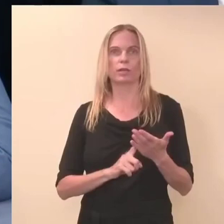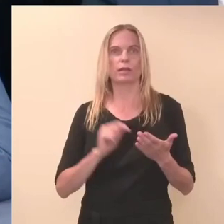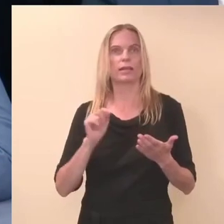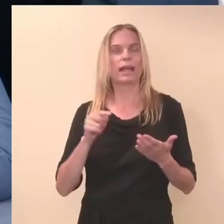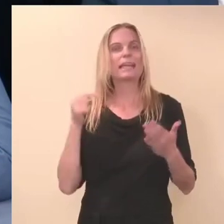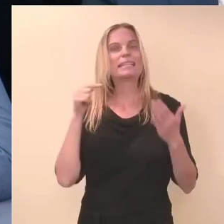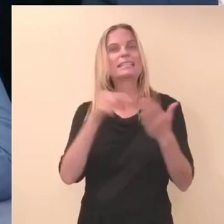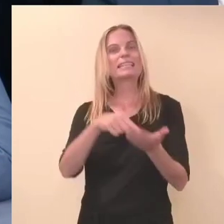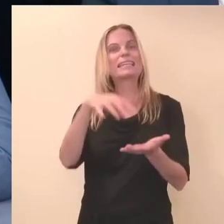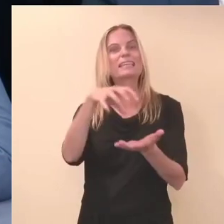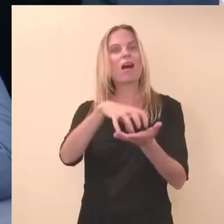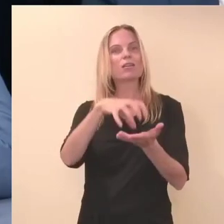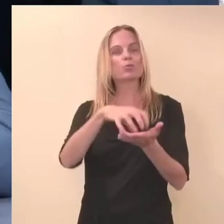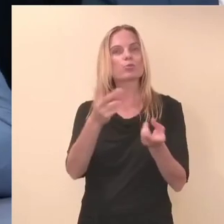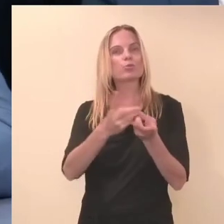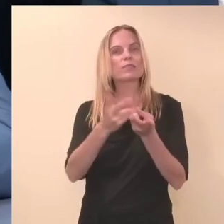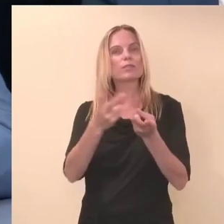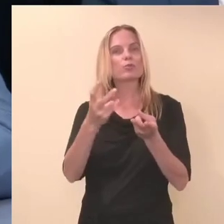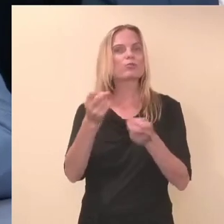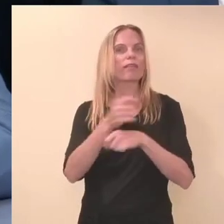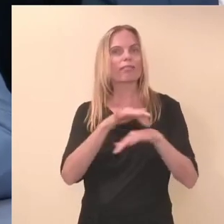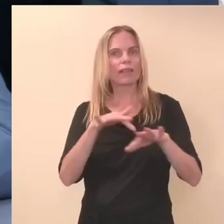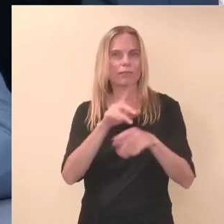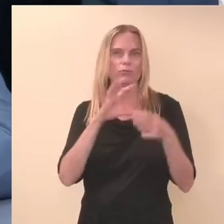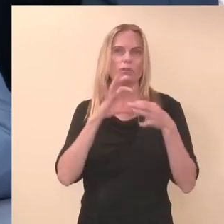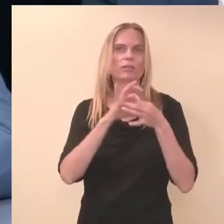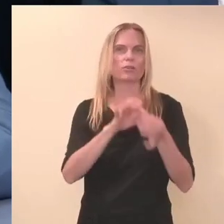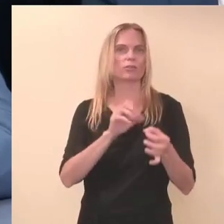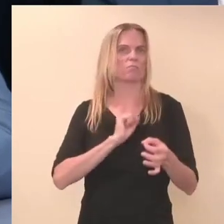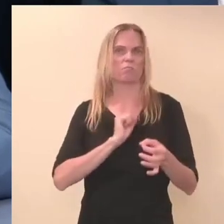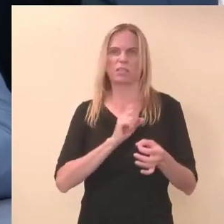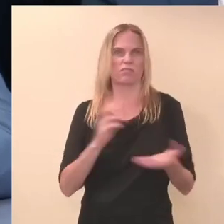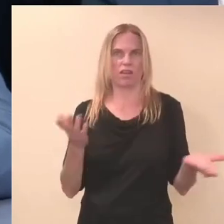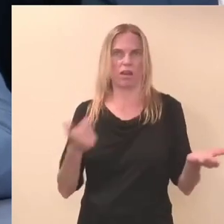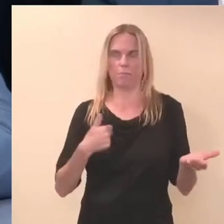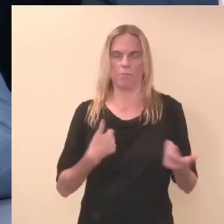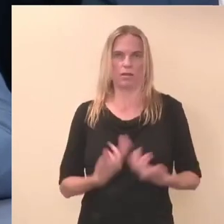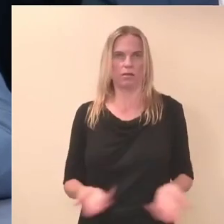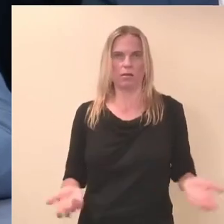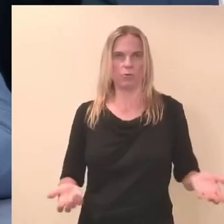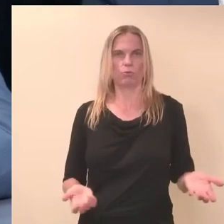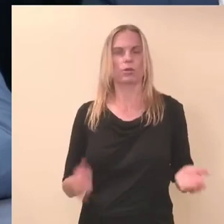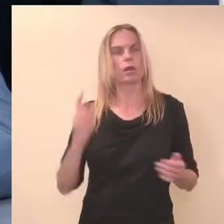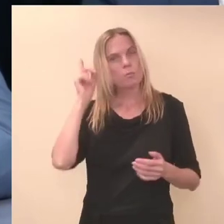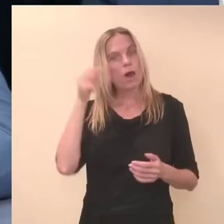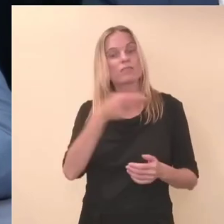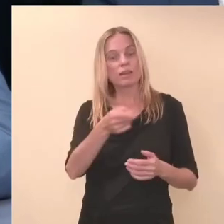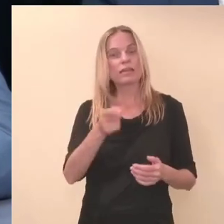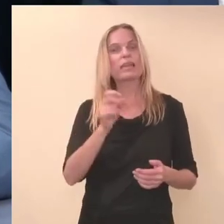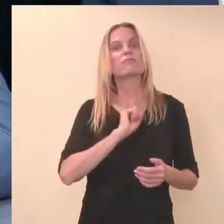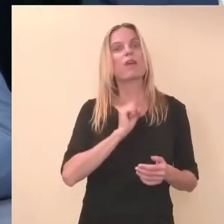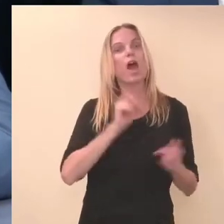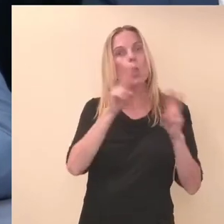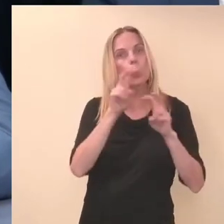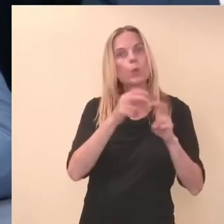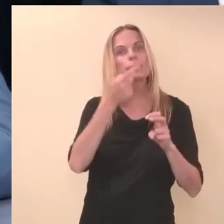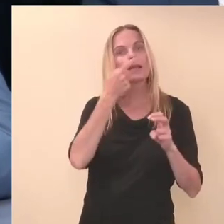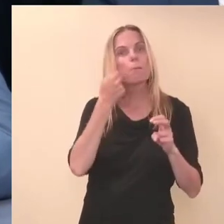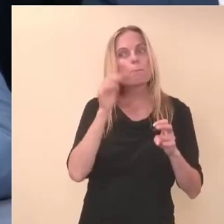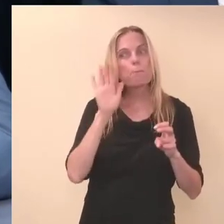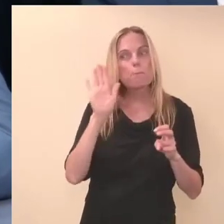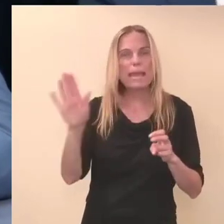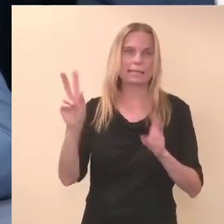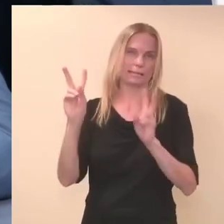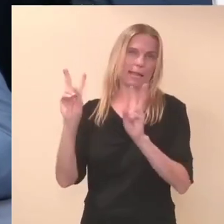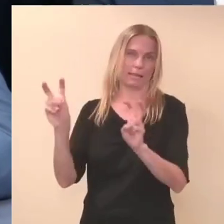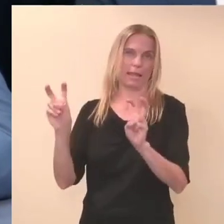sihtasutust selliste tegevuste jaoks vaja on, et sellest ma pole nagu aru saanud, et pigem nii-öelda võiks suurida meeste poolt, et kui